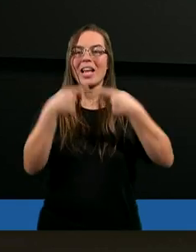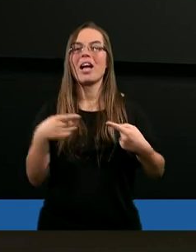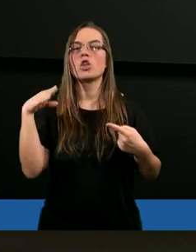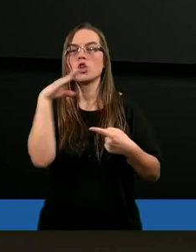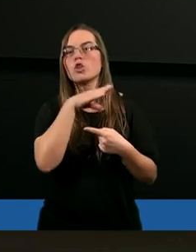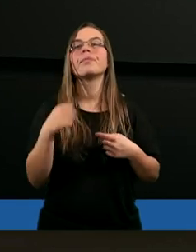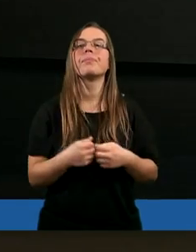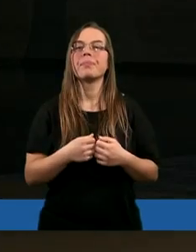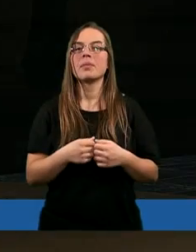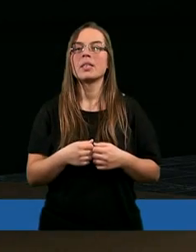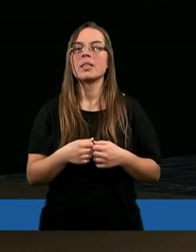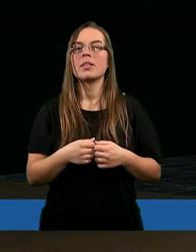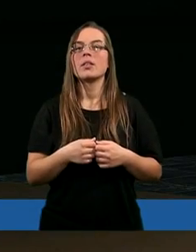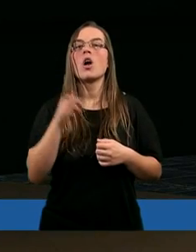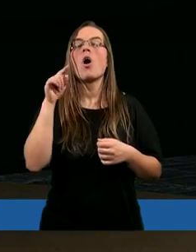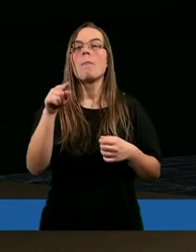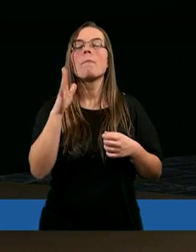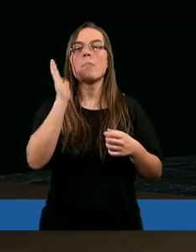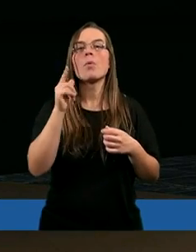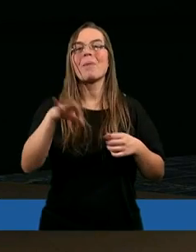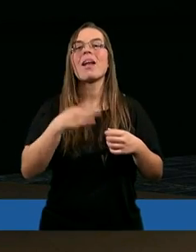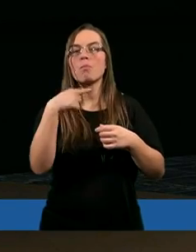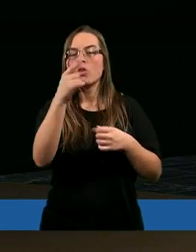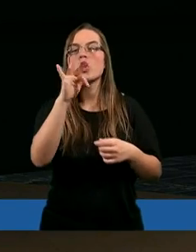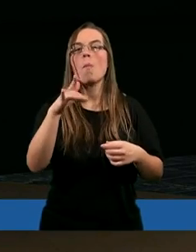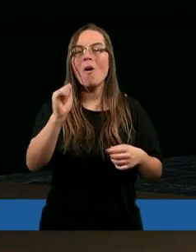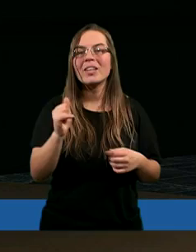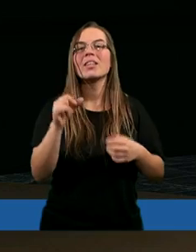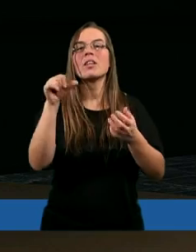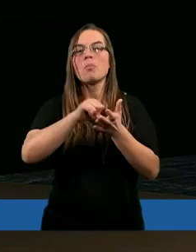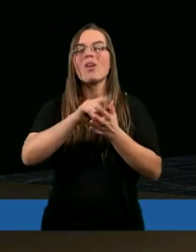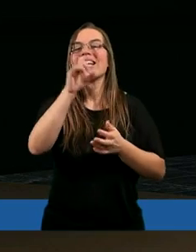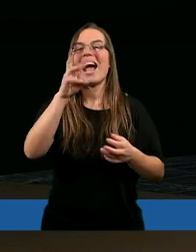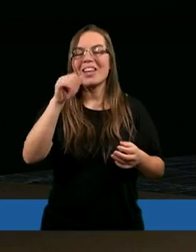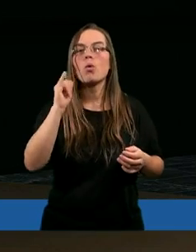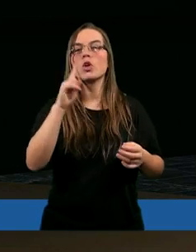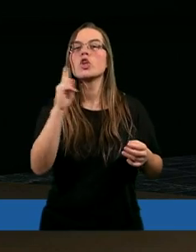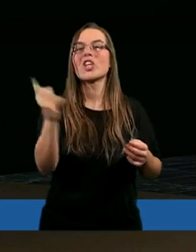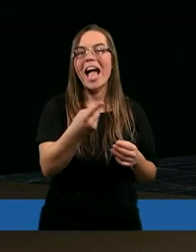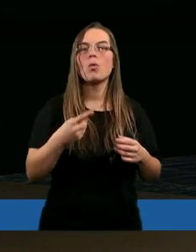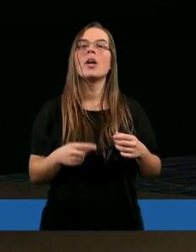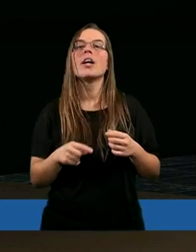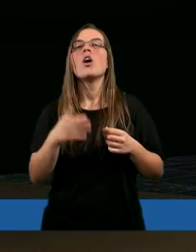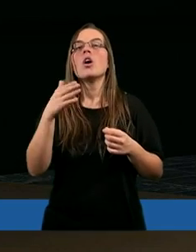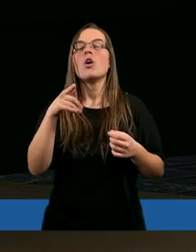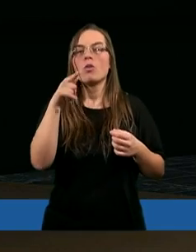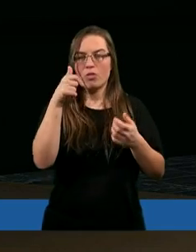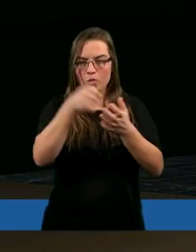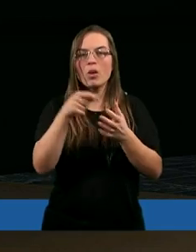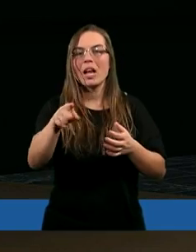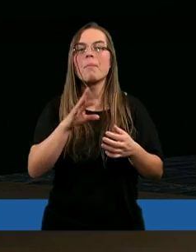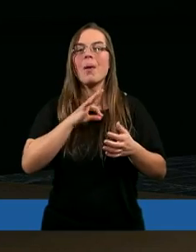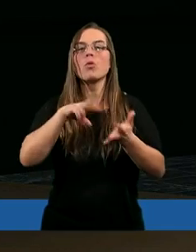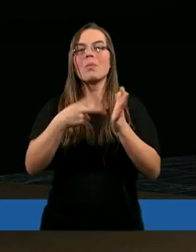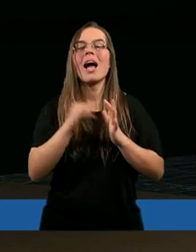wiersz. Potem Pan odpowiedział Jobowi spośród zawieruchy i rzekł Któż to zaciemnia